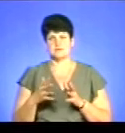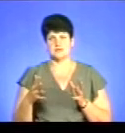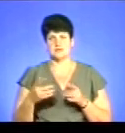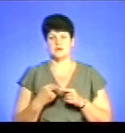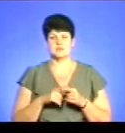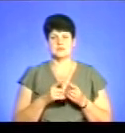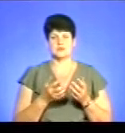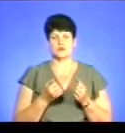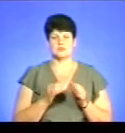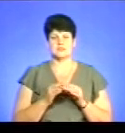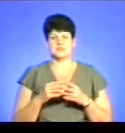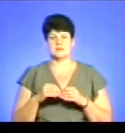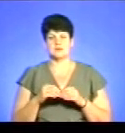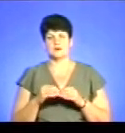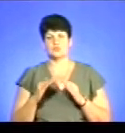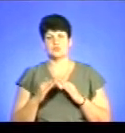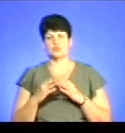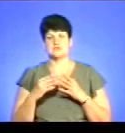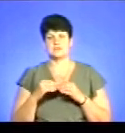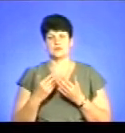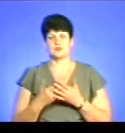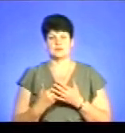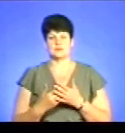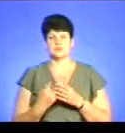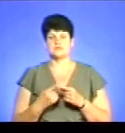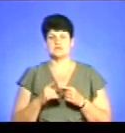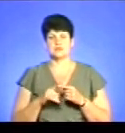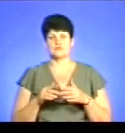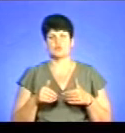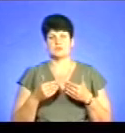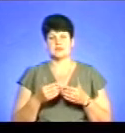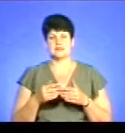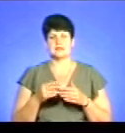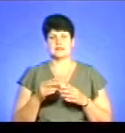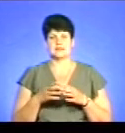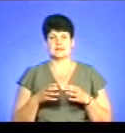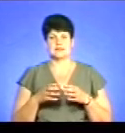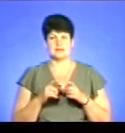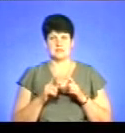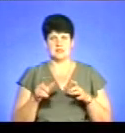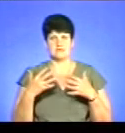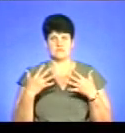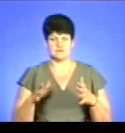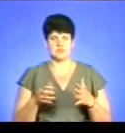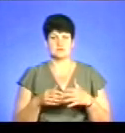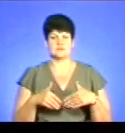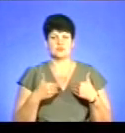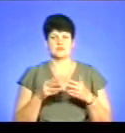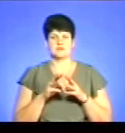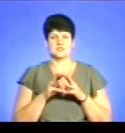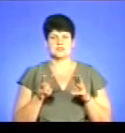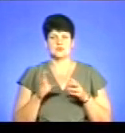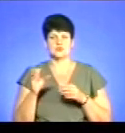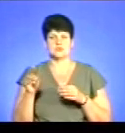прийомна сім'я, або будинок сімейного типу. До речі, з пропозиціями департамент вже вийшов до Міністерства